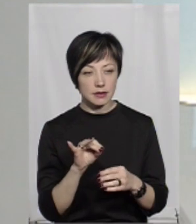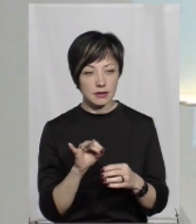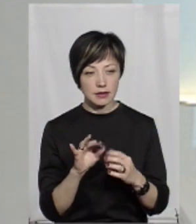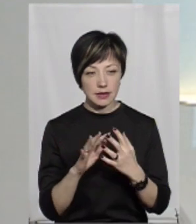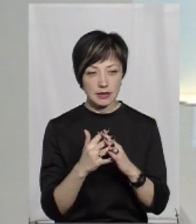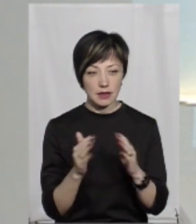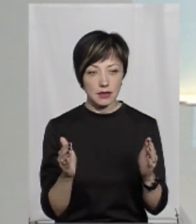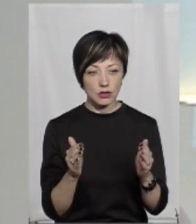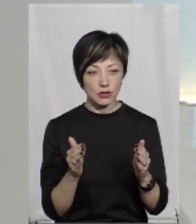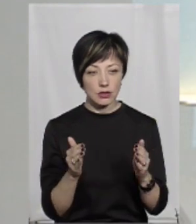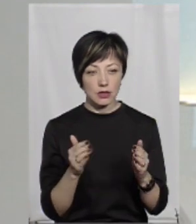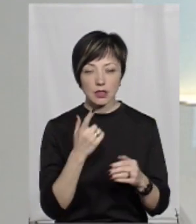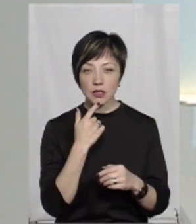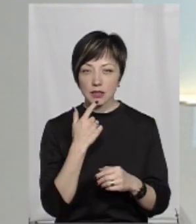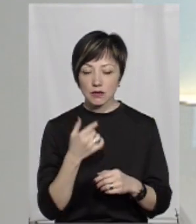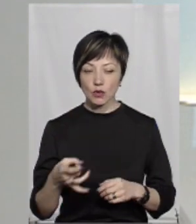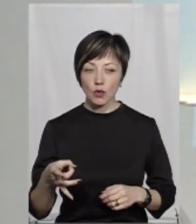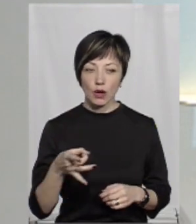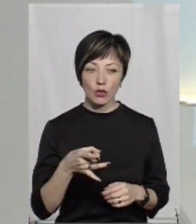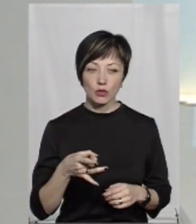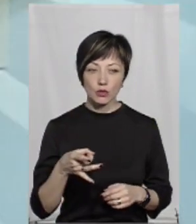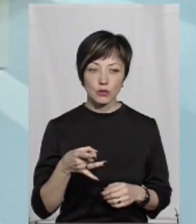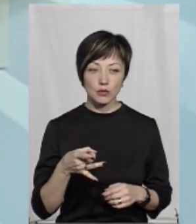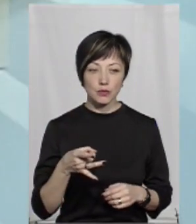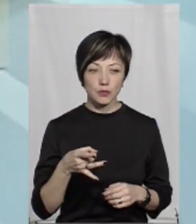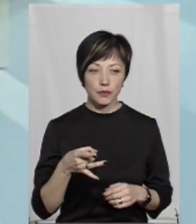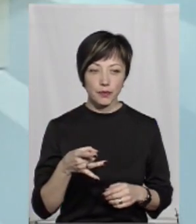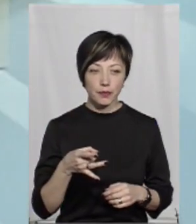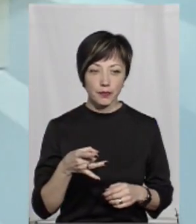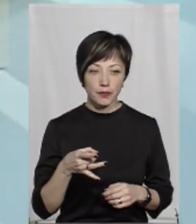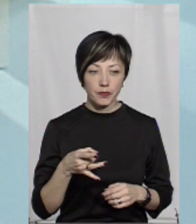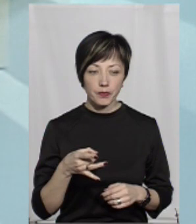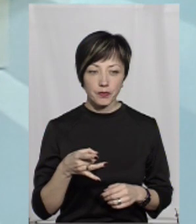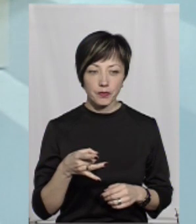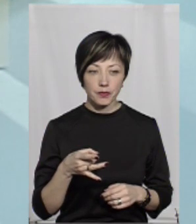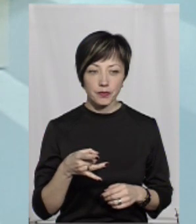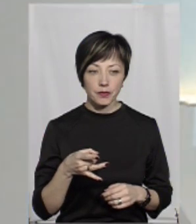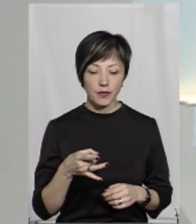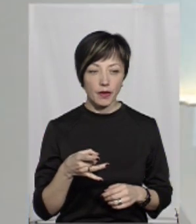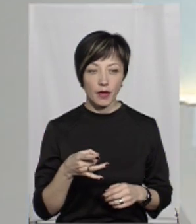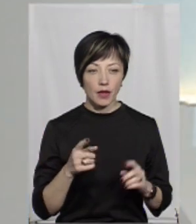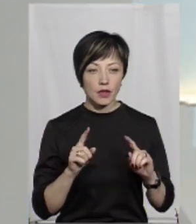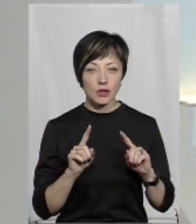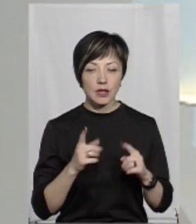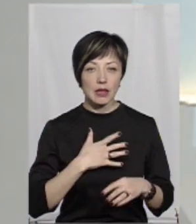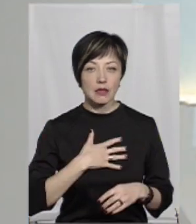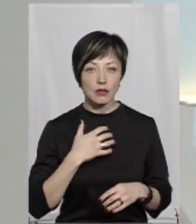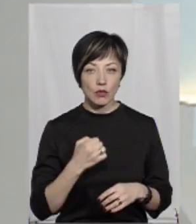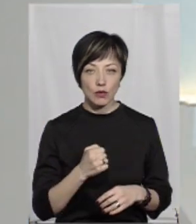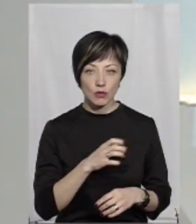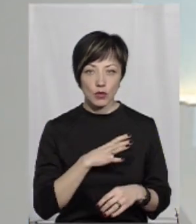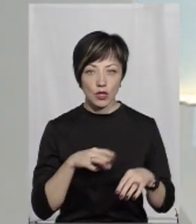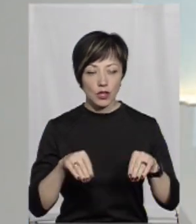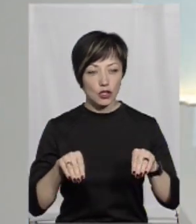Красилівського району, вони не зовсім були задоволені